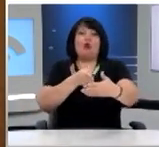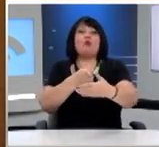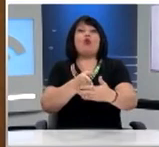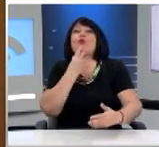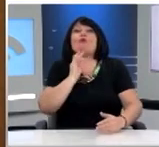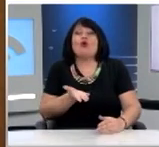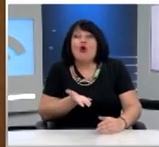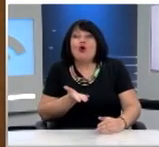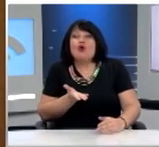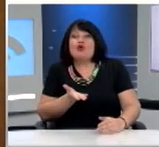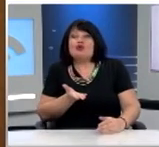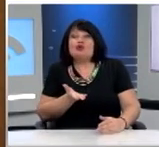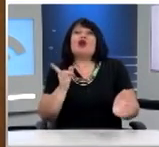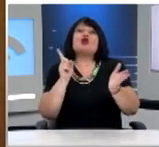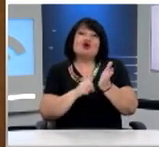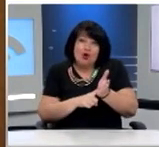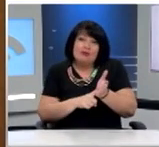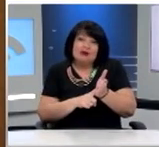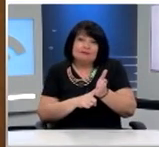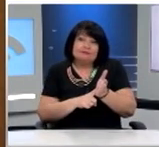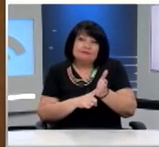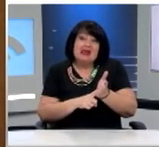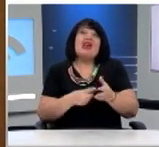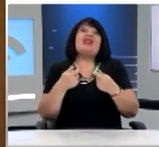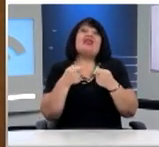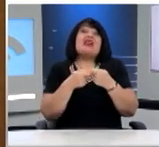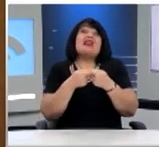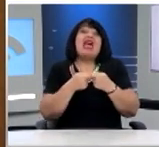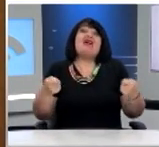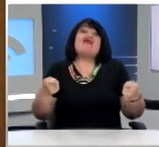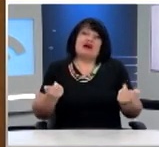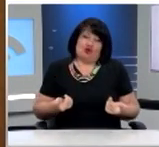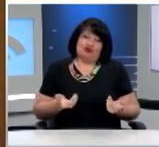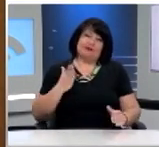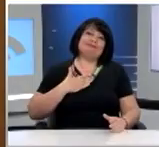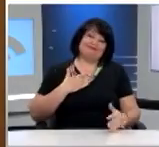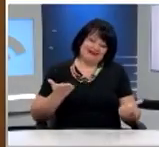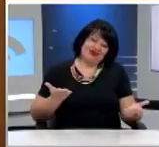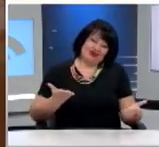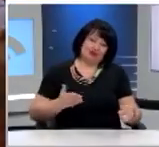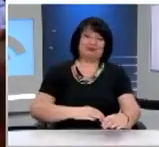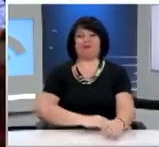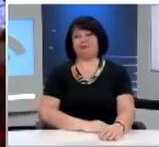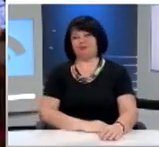απλούστατα οι νόμοι μας δεν υφίστανται, δεν εφαρμόζονται. Σας ευχαριστώ για το χρόνο σας.